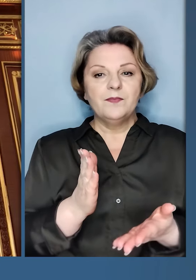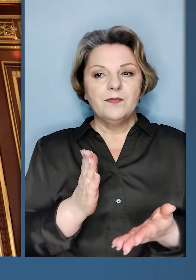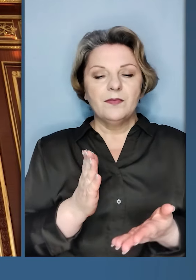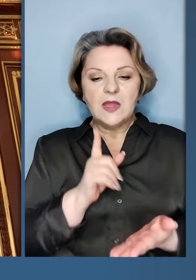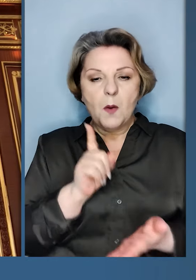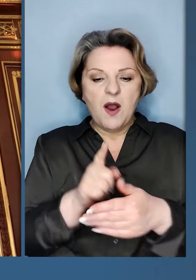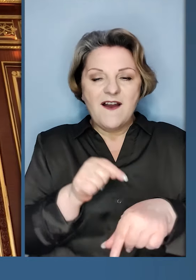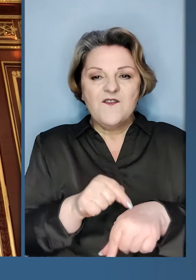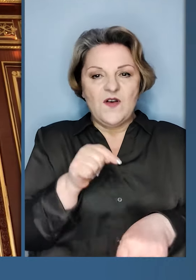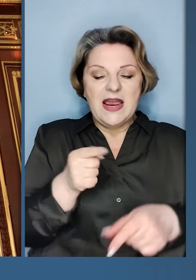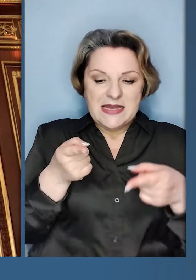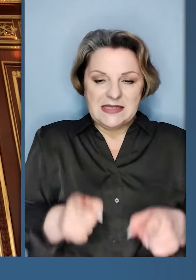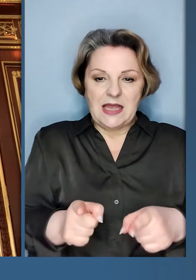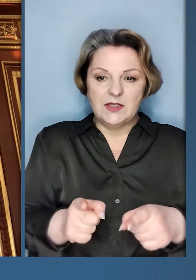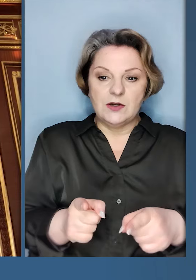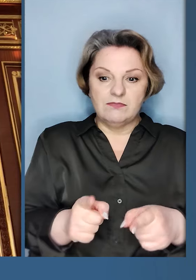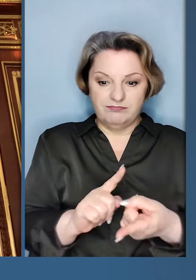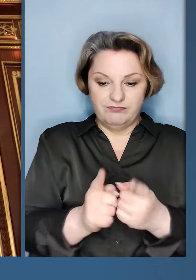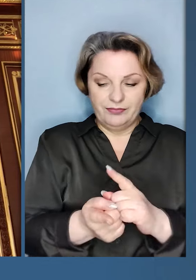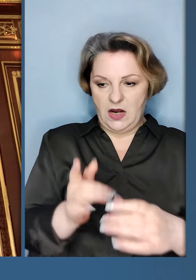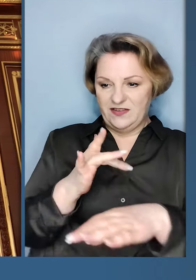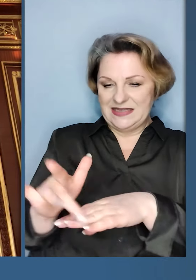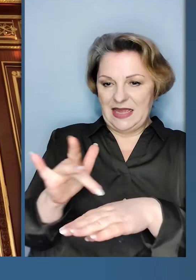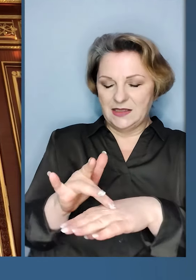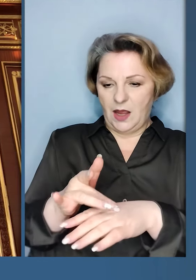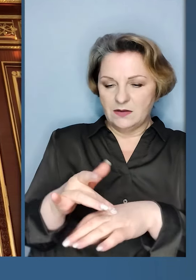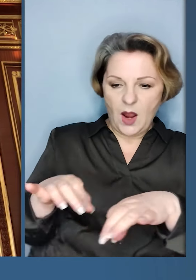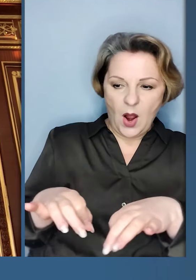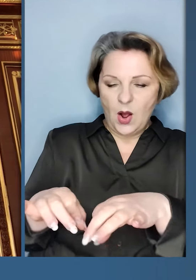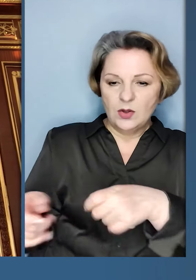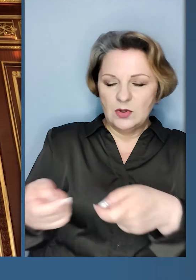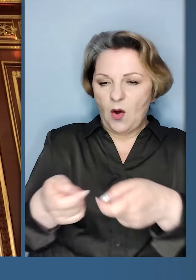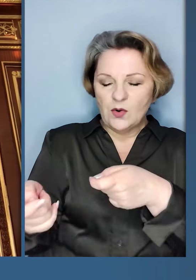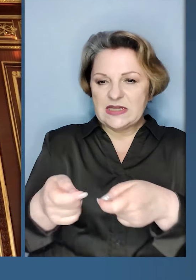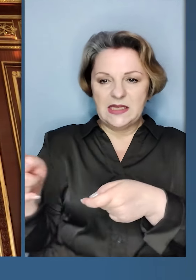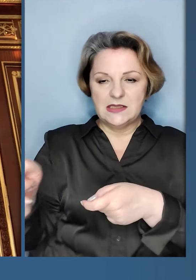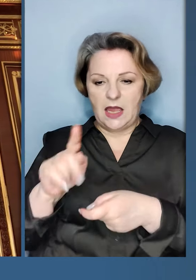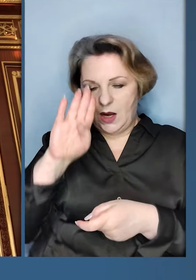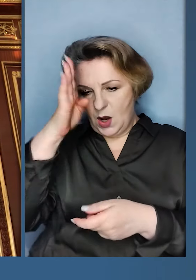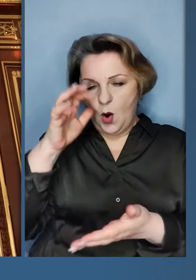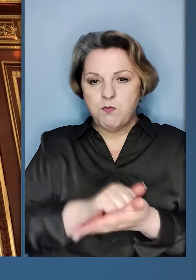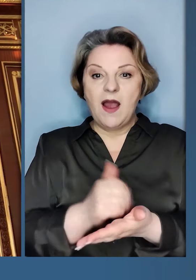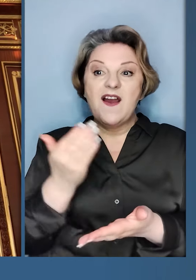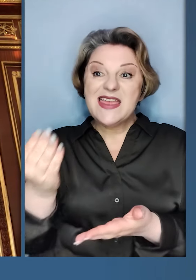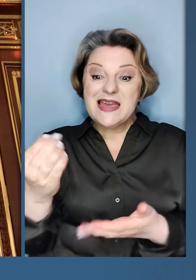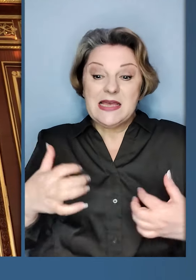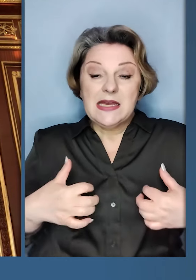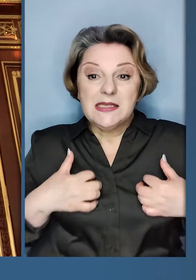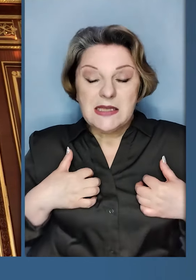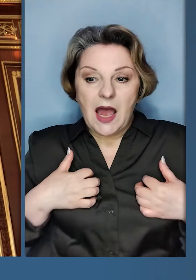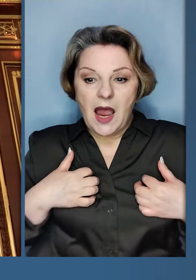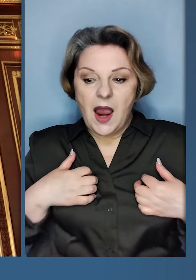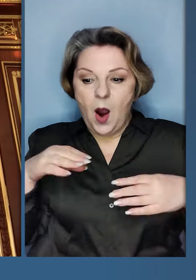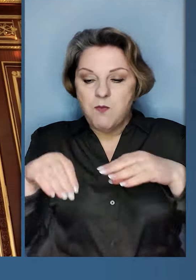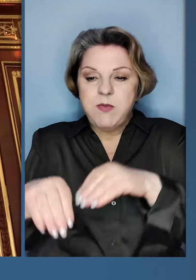яке має відчуватись у знищеній логістиці окупанта. У їхньому страху